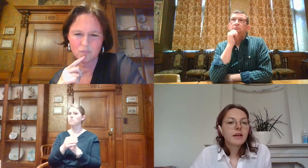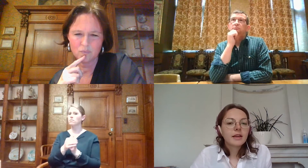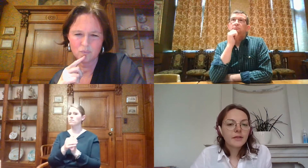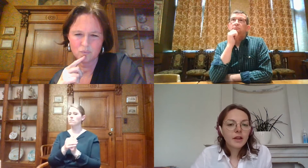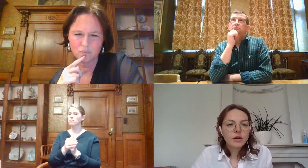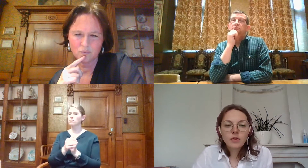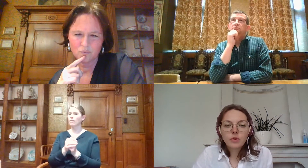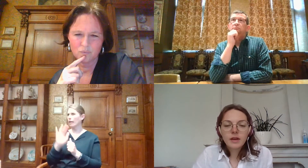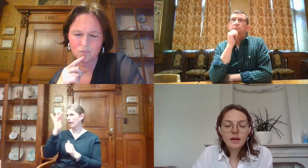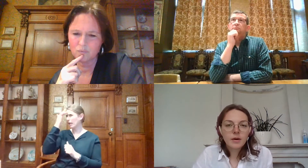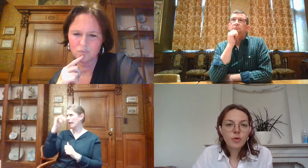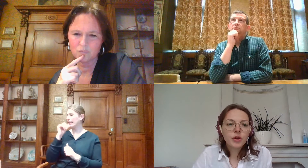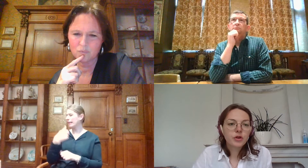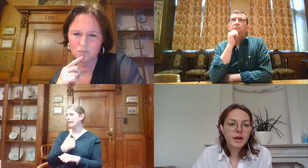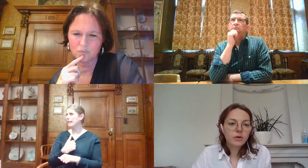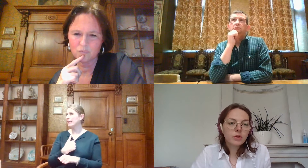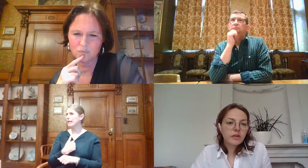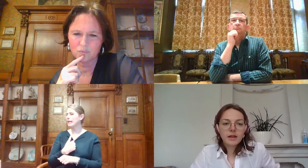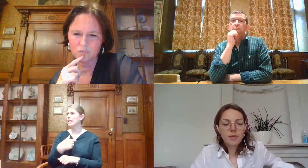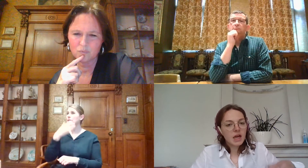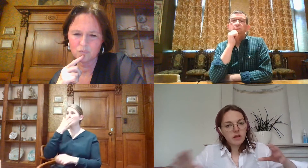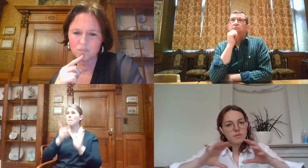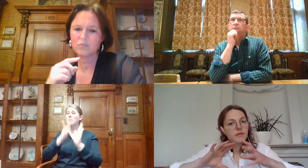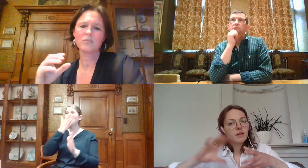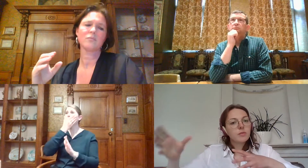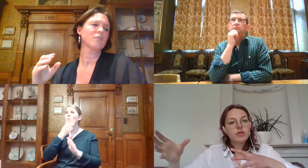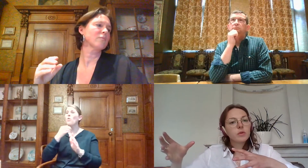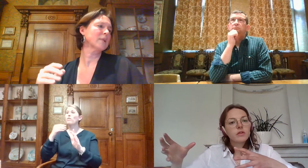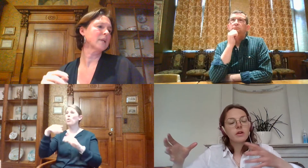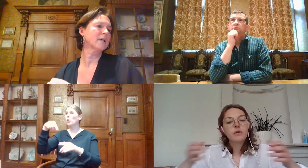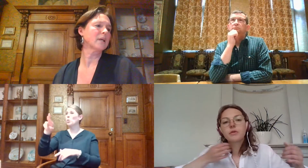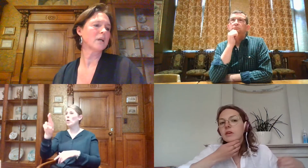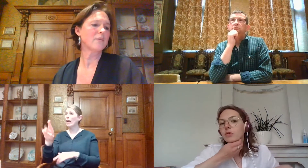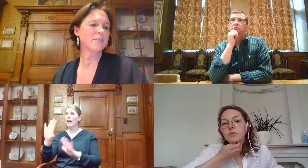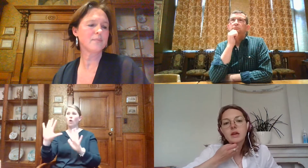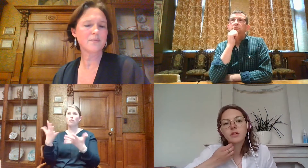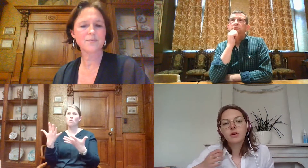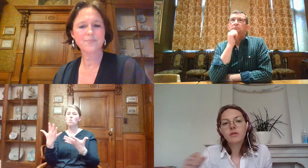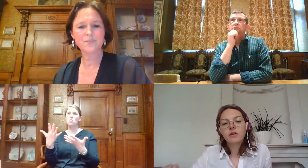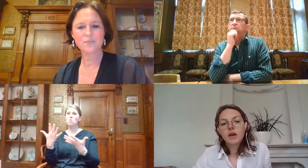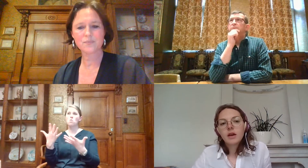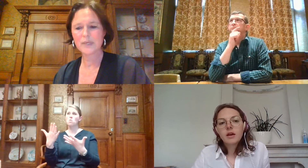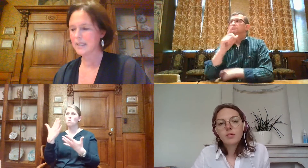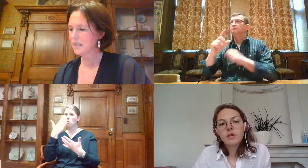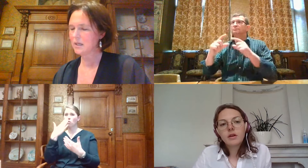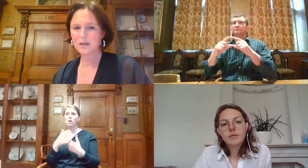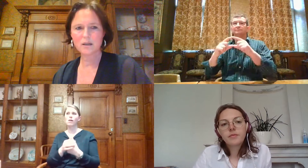ik kende dat nog niet zo goed, zijn dat mooierijke werkcodes? Zijn dat plaatjes die bevestigd moeten worden? Of hoe ziet zo'n bieken eruit?